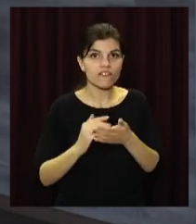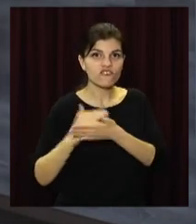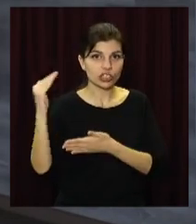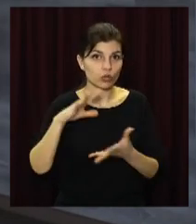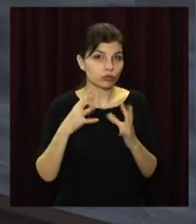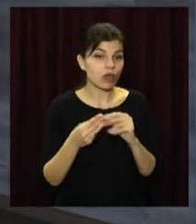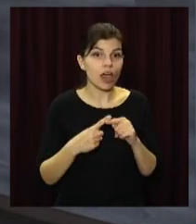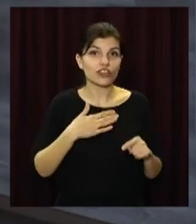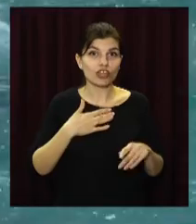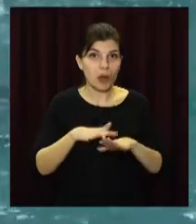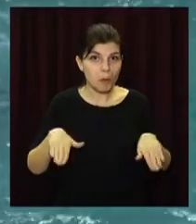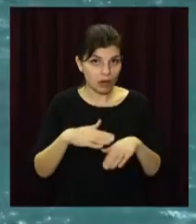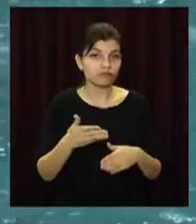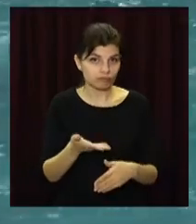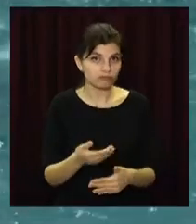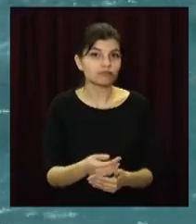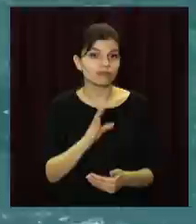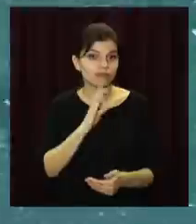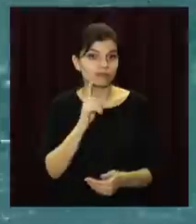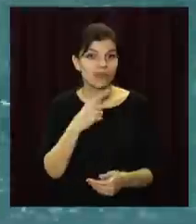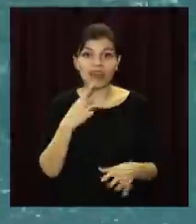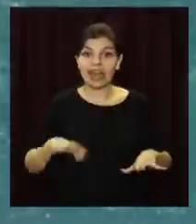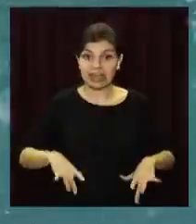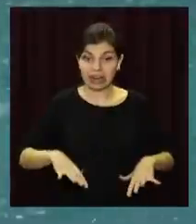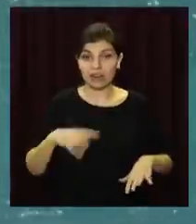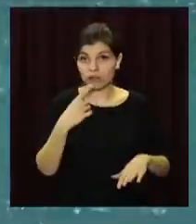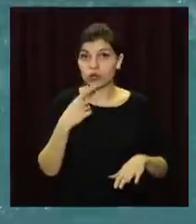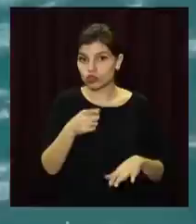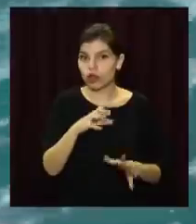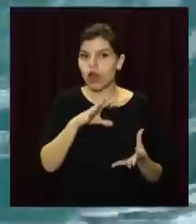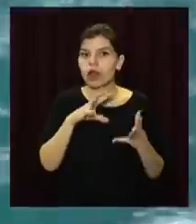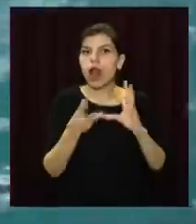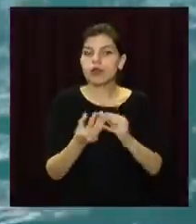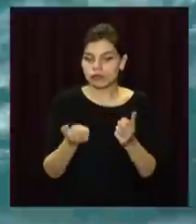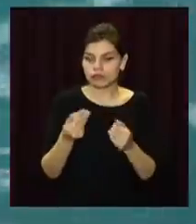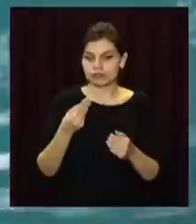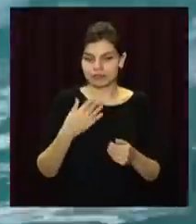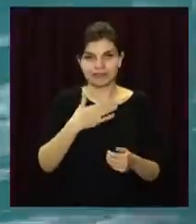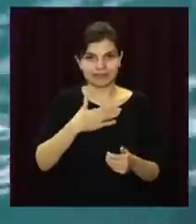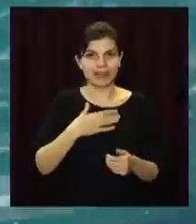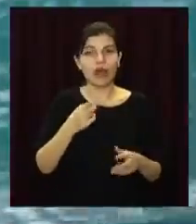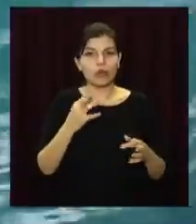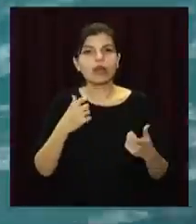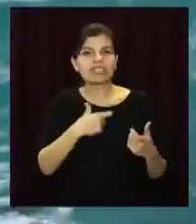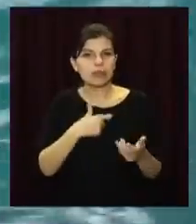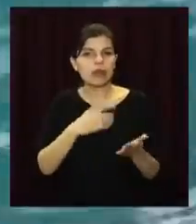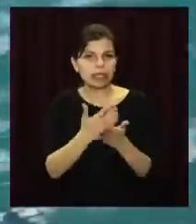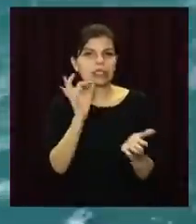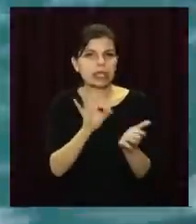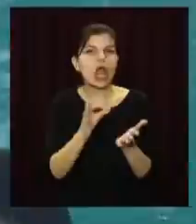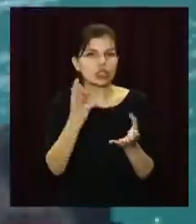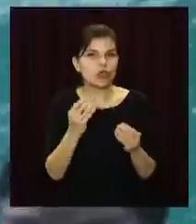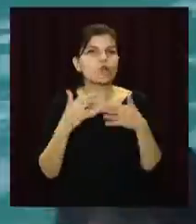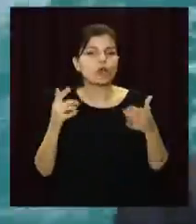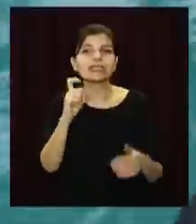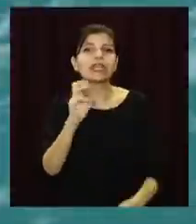результатів – це наші плавці. Тренер дівчат каже, отримані відзнаки для плавчин багато означають. Проте вони вже поставили перед собою інші цілі.